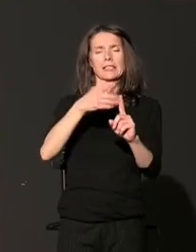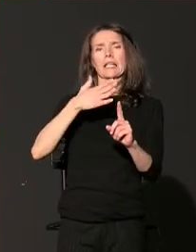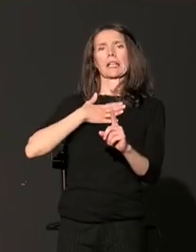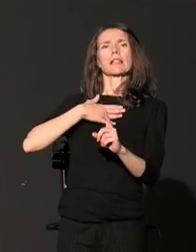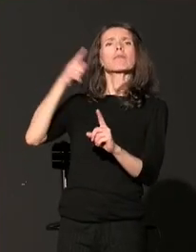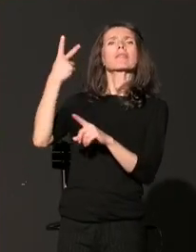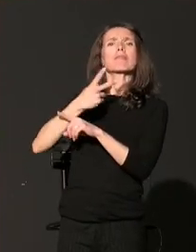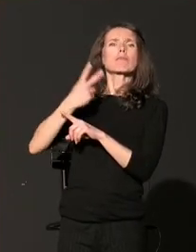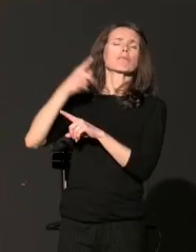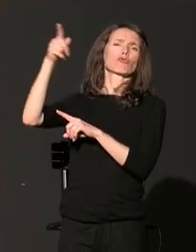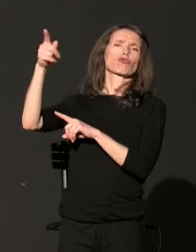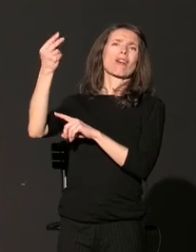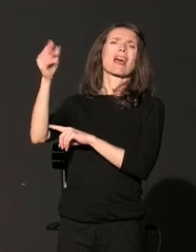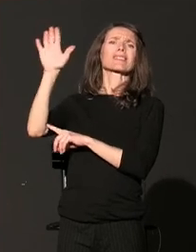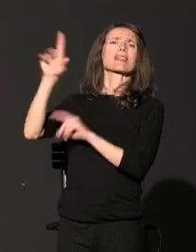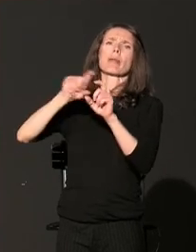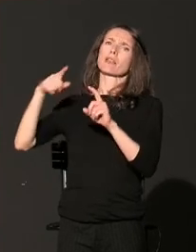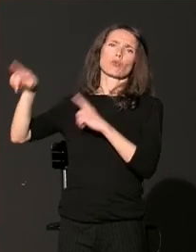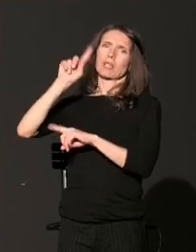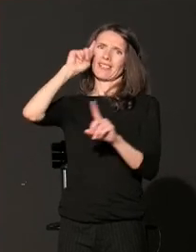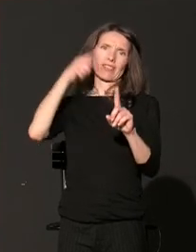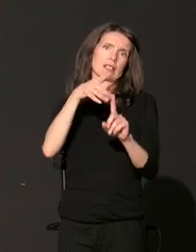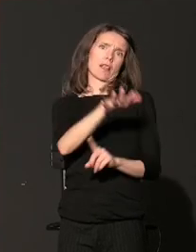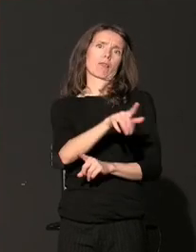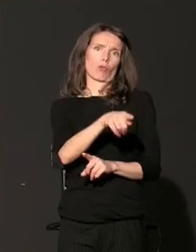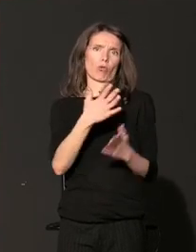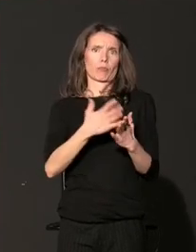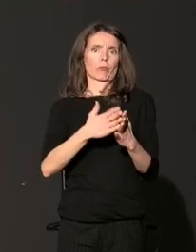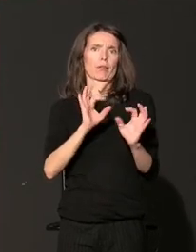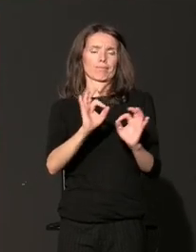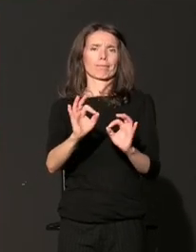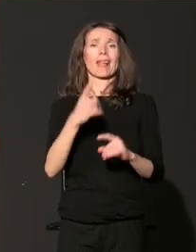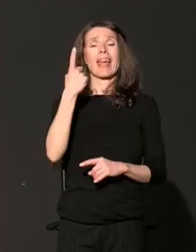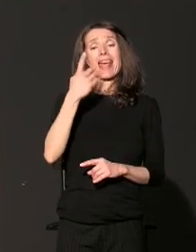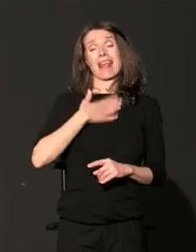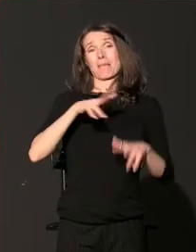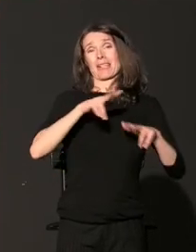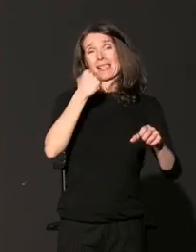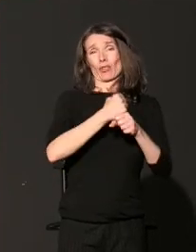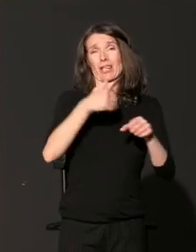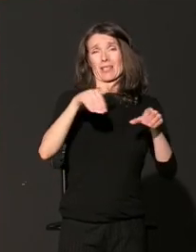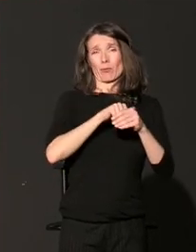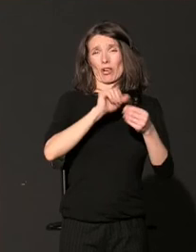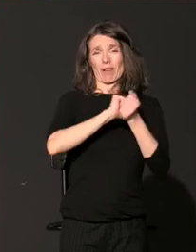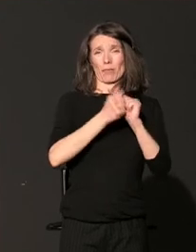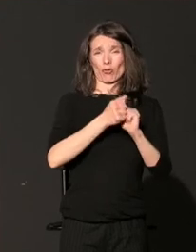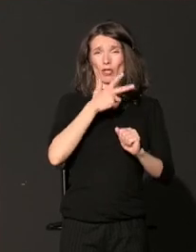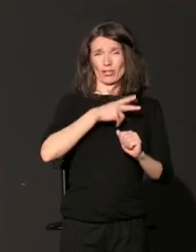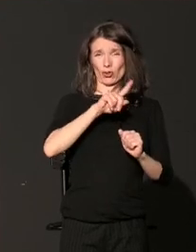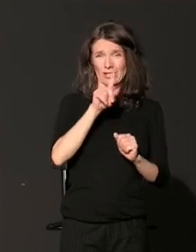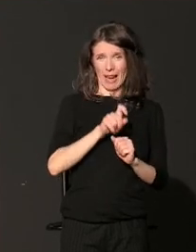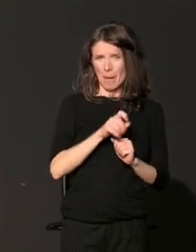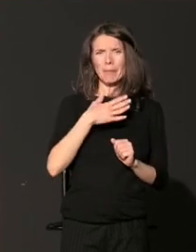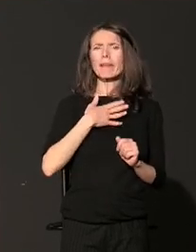Republike Srbije. Jedan od prioriteta rada Ministarstva za raz, zapošljavanje, boračka i socijala